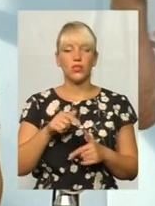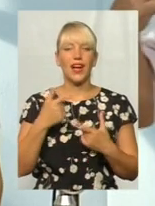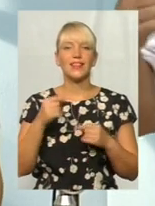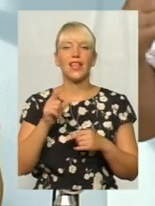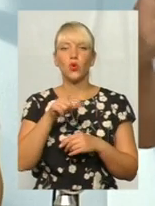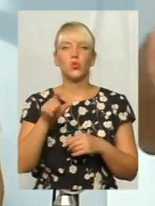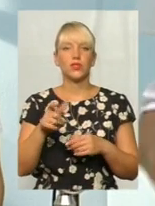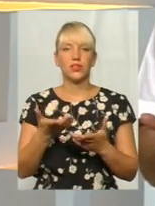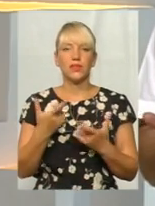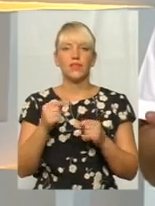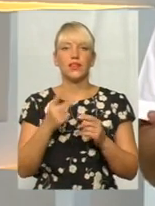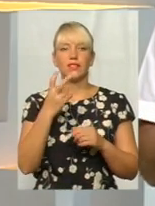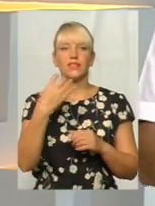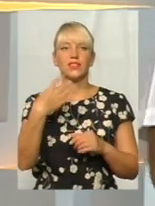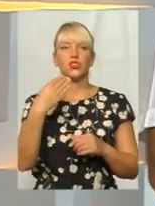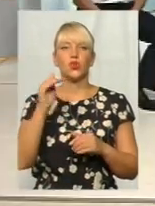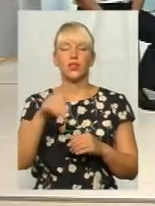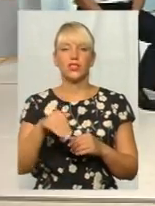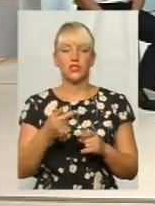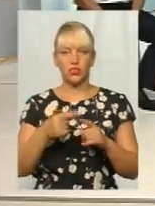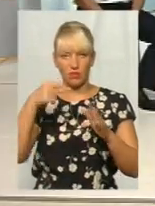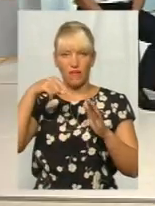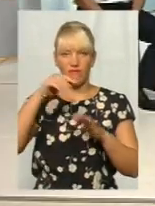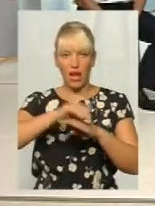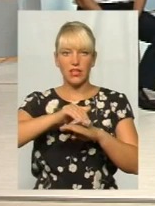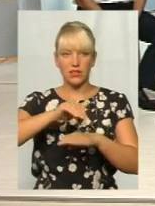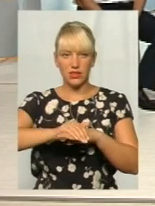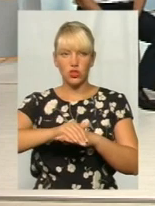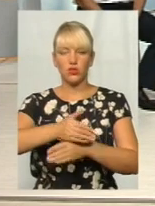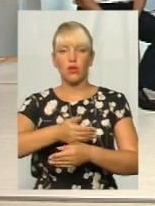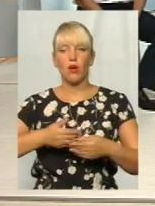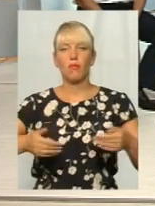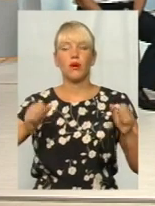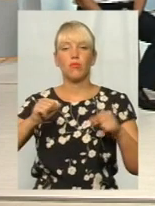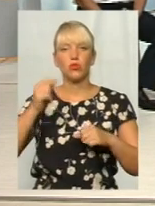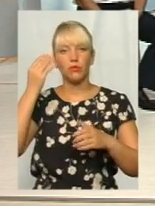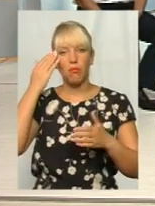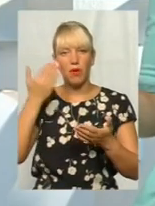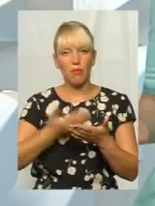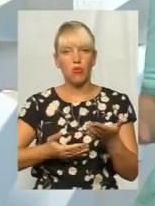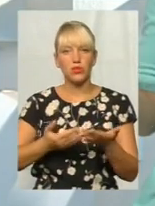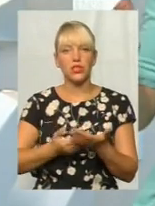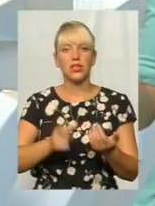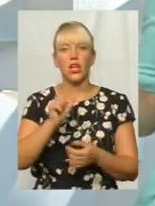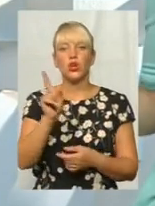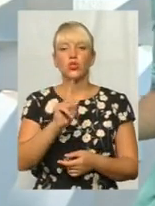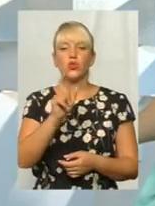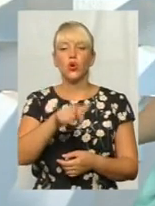А де віці 40 тисяч? Тобто, фактично, ми можемо припустити, що це люди, які